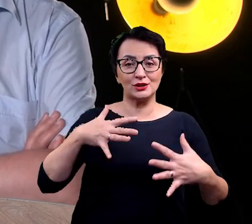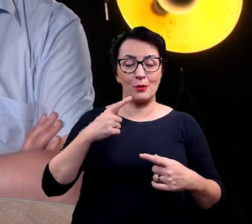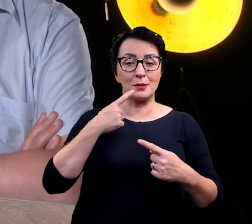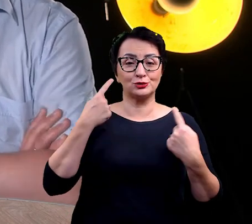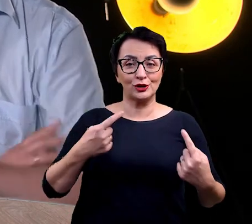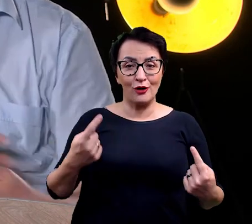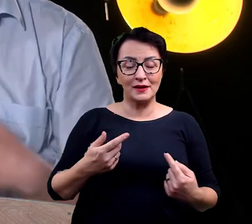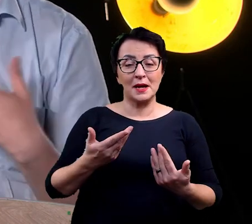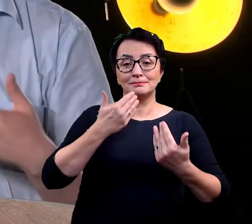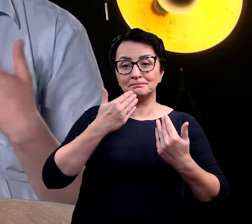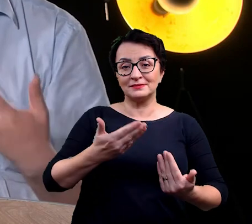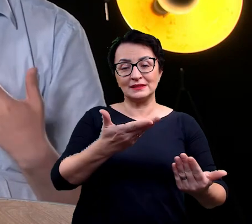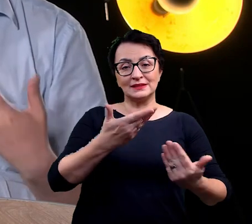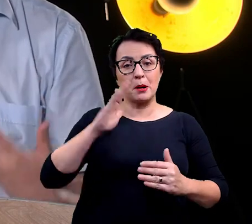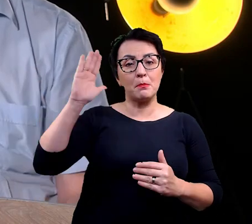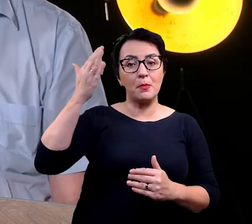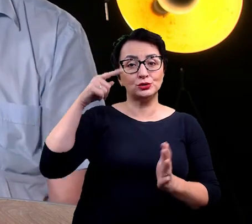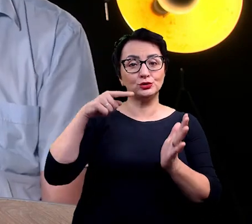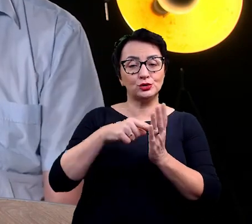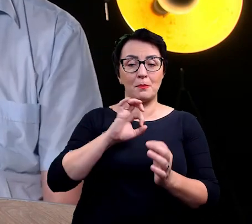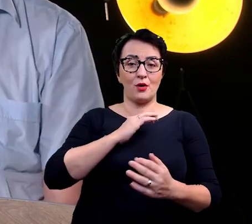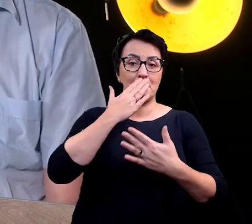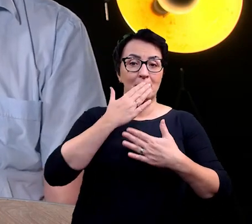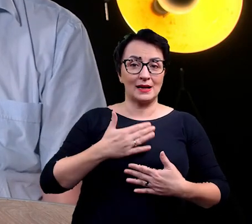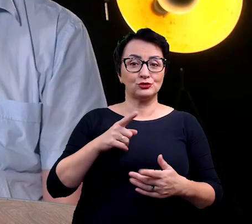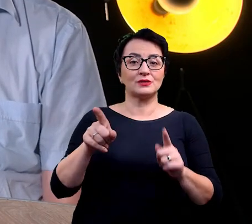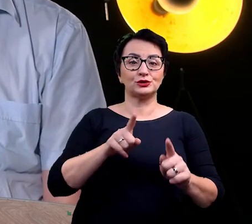na poznanie tego, co zawsze mnie pasjonowało, to znaczy biologii.